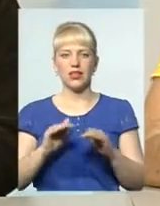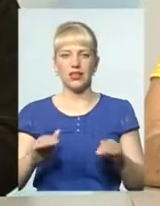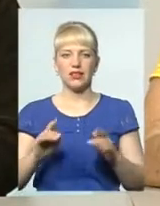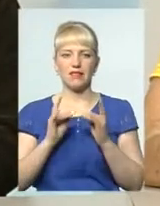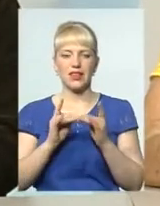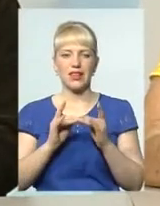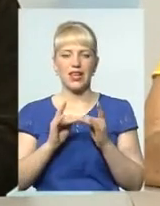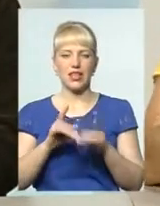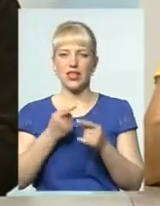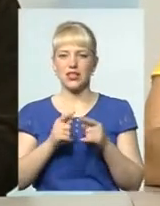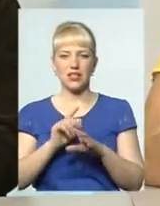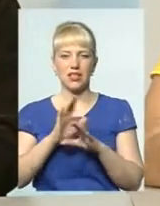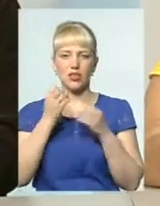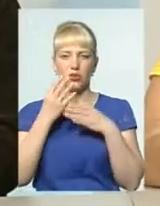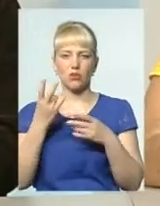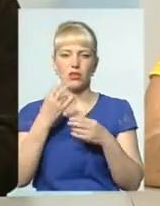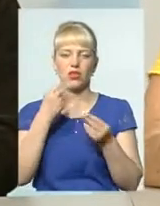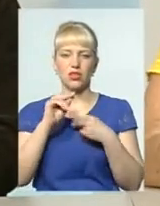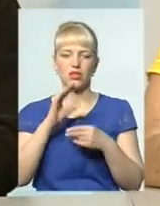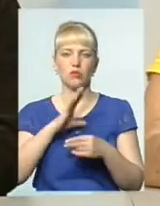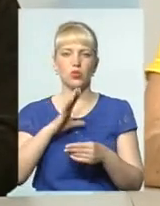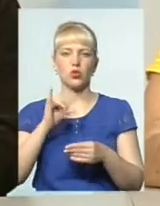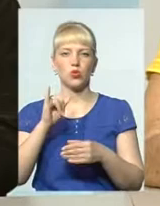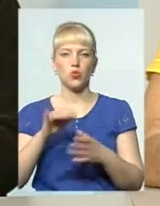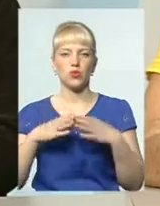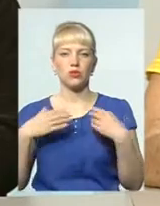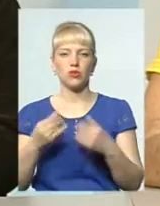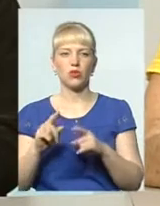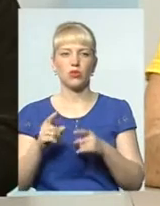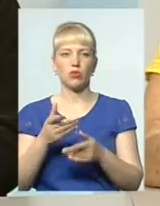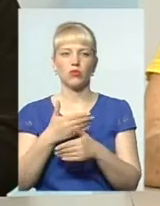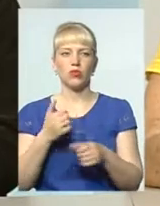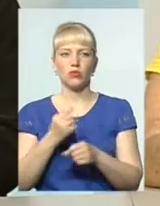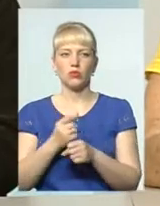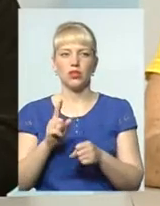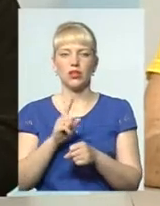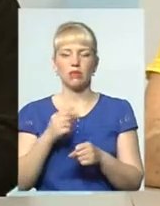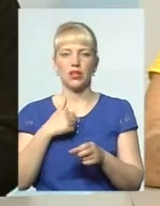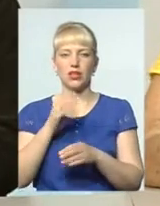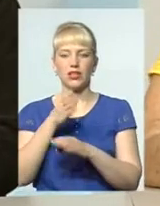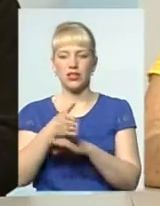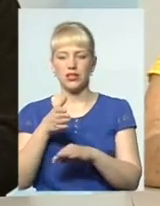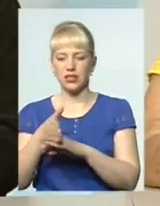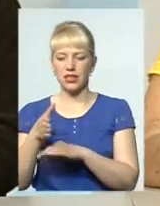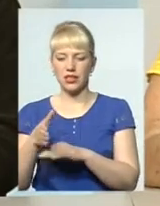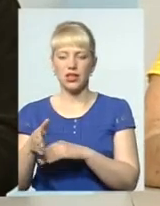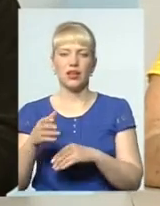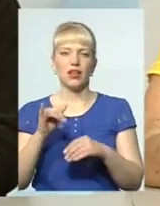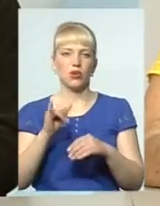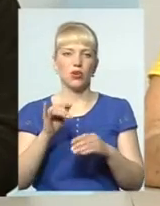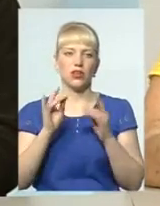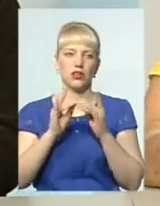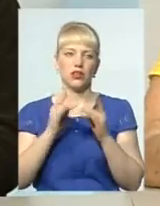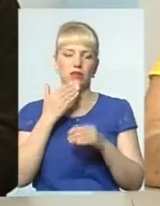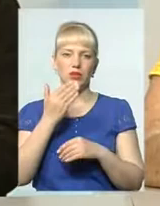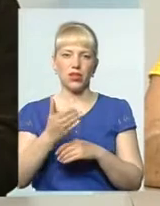не дуже добре, і краще бути в сім'ї. І ми таким чином робили, їздили в інтернат і питали дитину, у тебе є